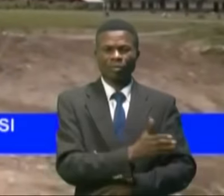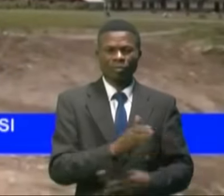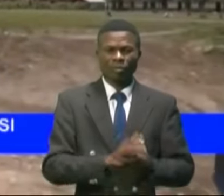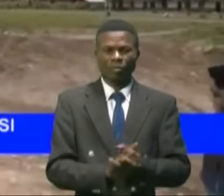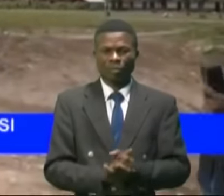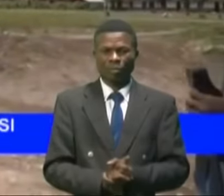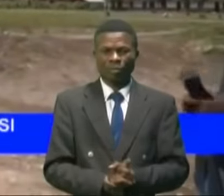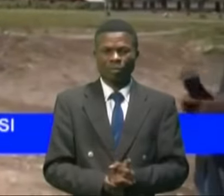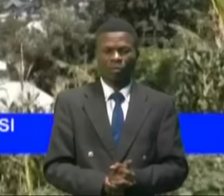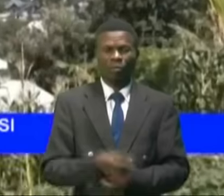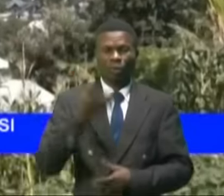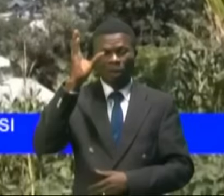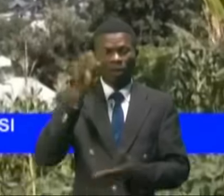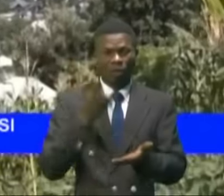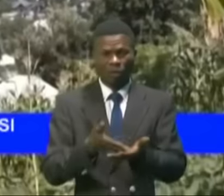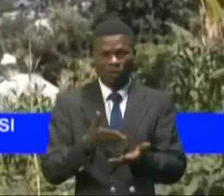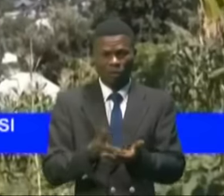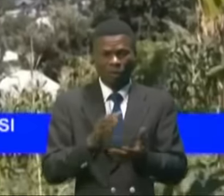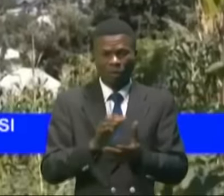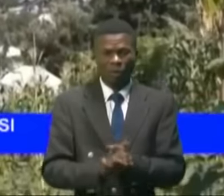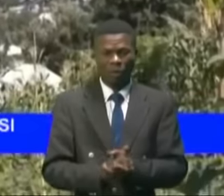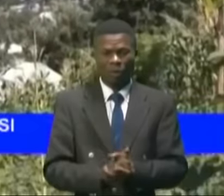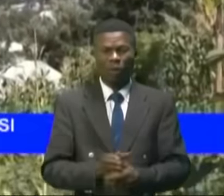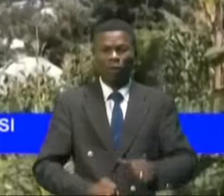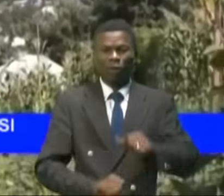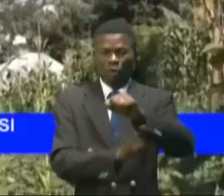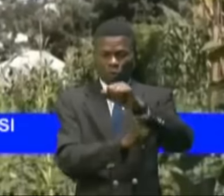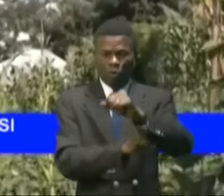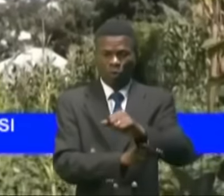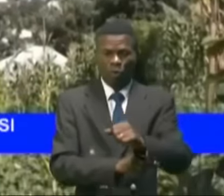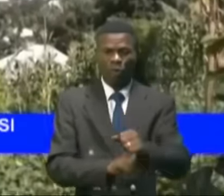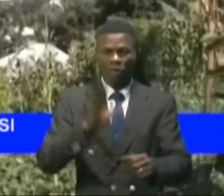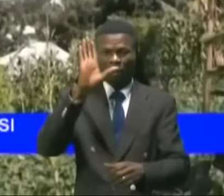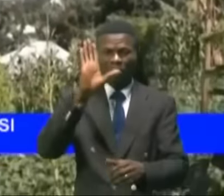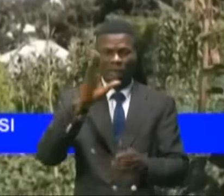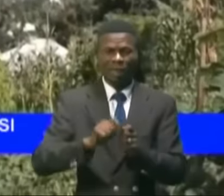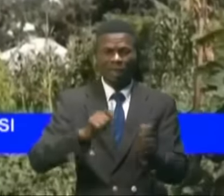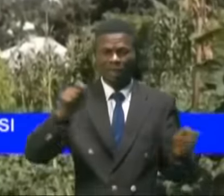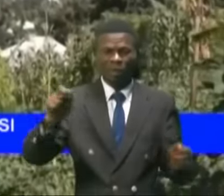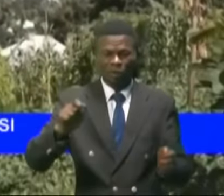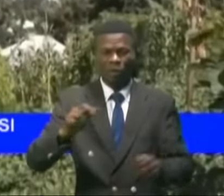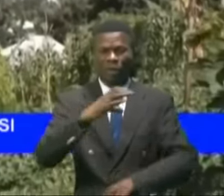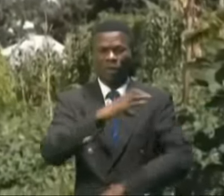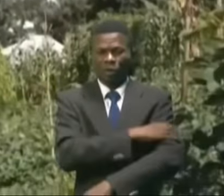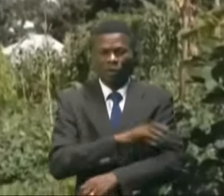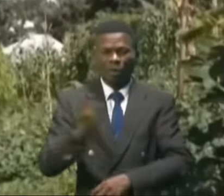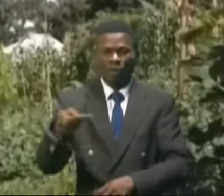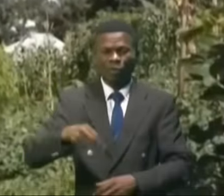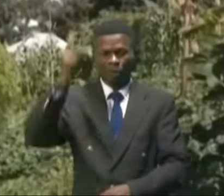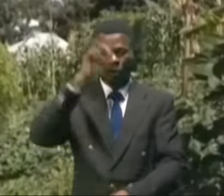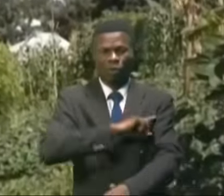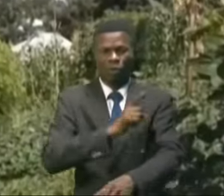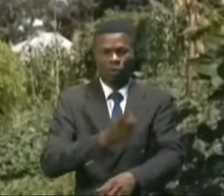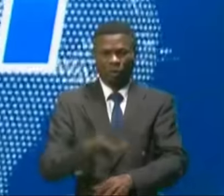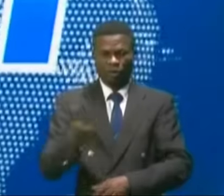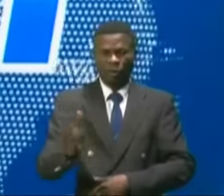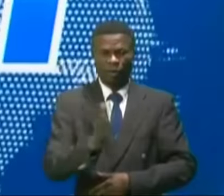Boué-Rimana, vous le savez, se trouve à plus de 50 kilomètres du chef-lieu de la province du Nord Kivu.